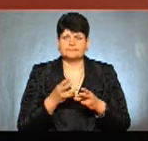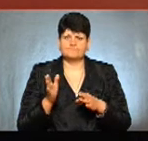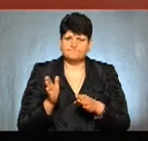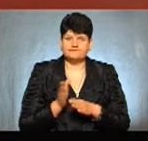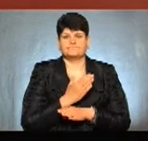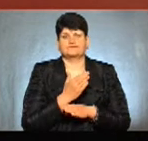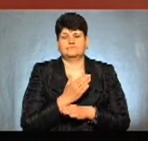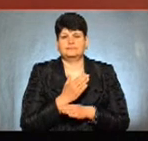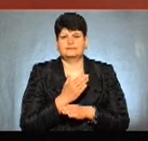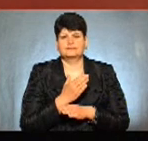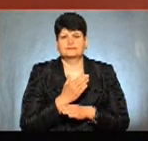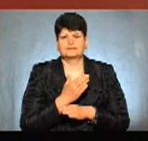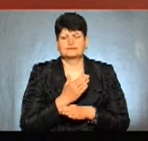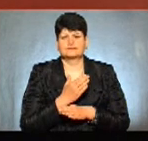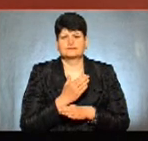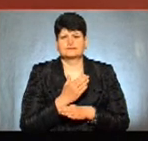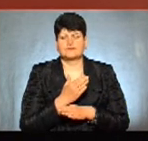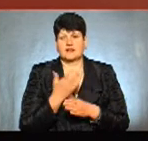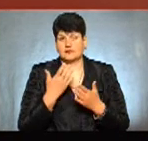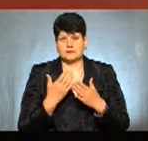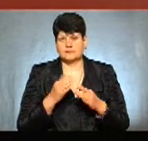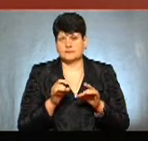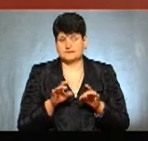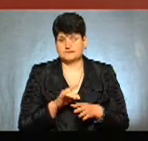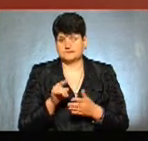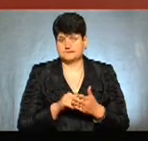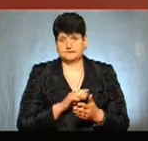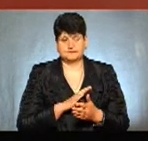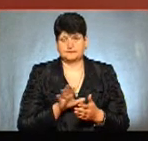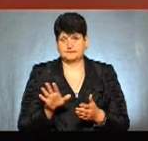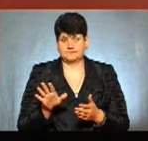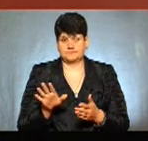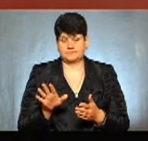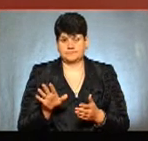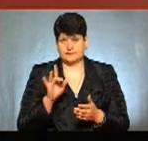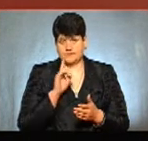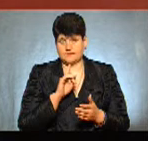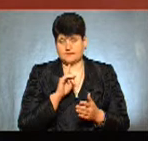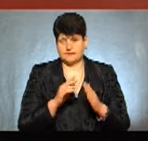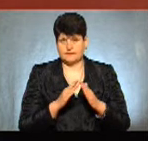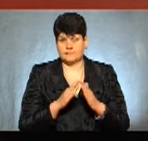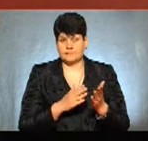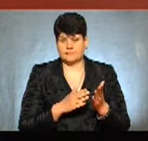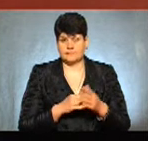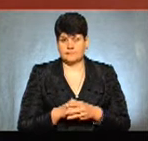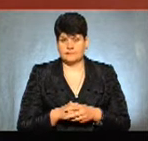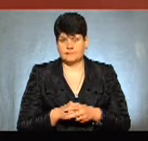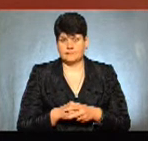якщо вони не узгодять свої тимчасові споруди вже під нові вимоги?